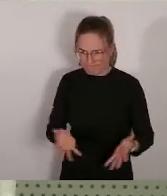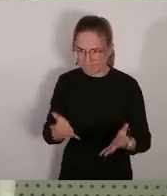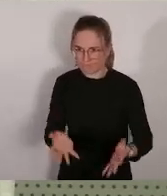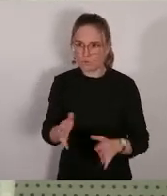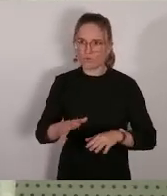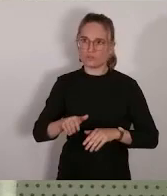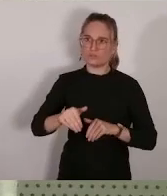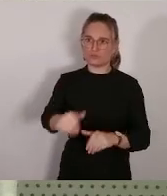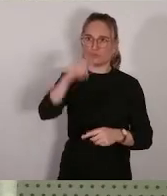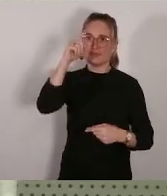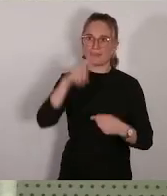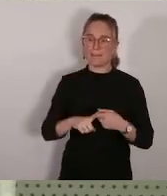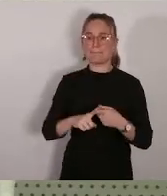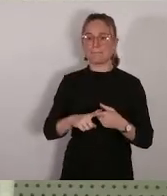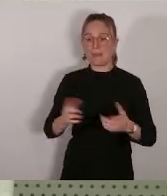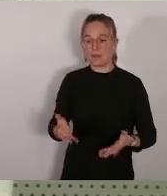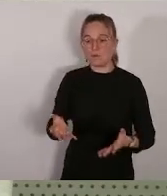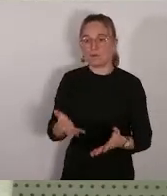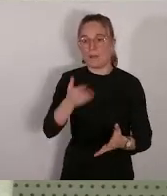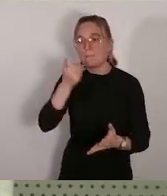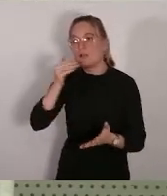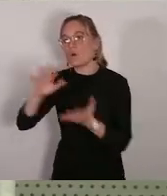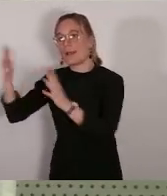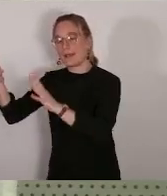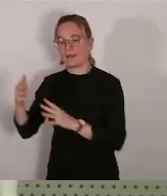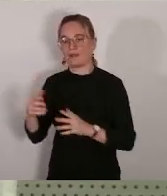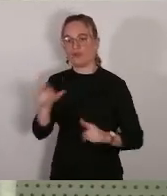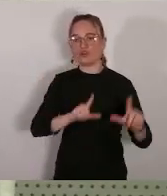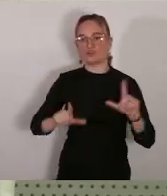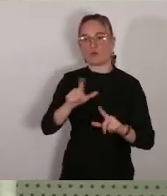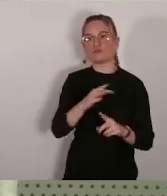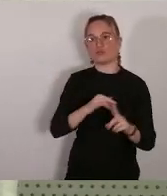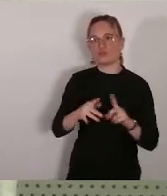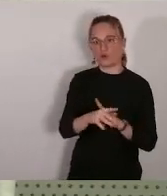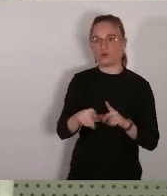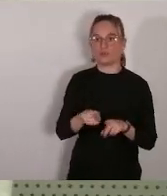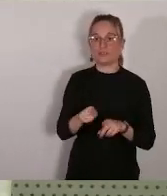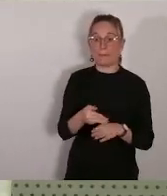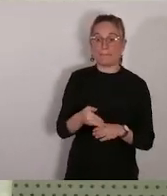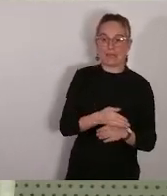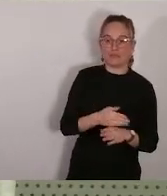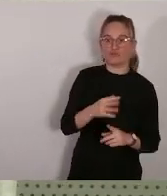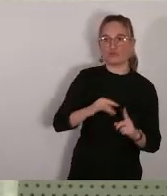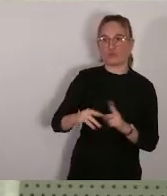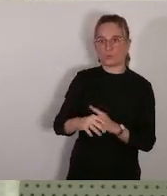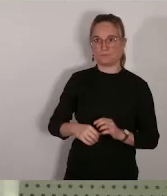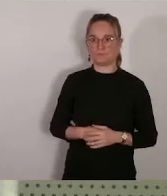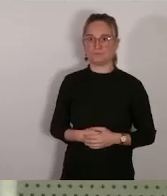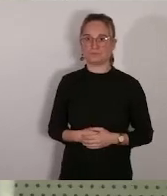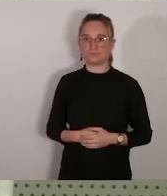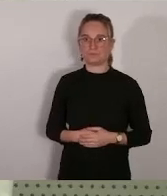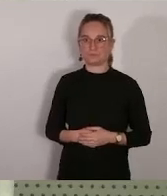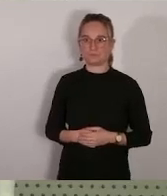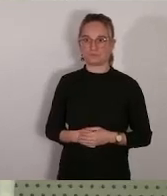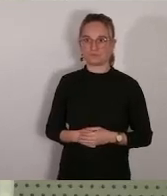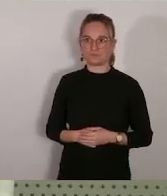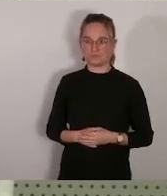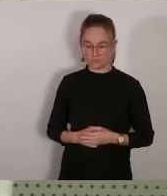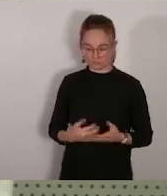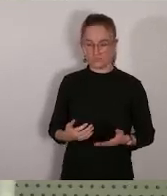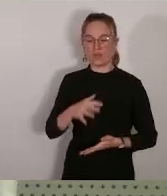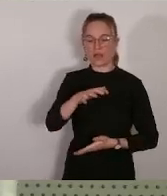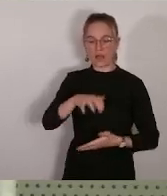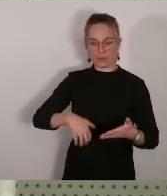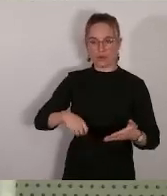et très sociaux c'est pour ça que je voulais faire ce petit préambule avant de présenter cette délibération donc cette délibération est la suivante